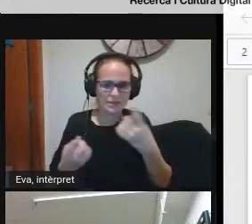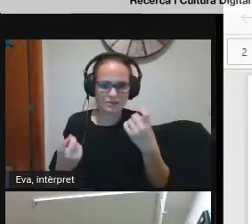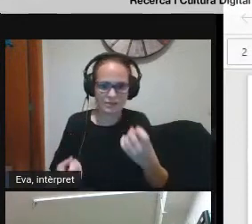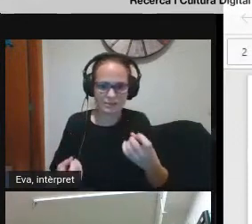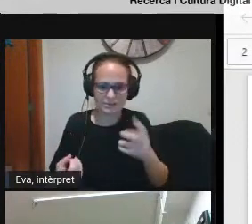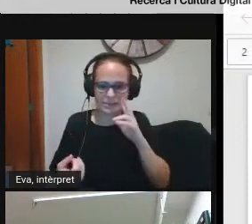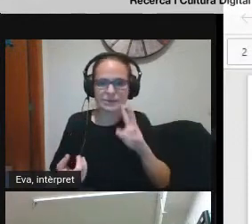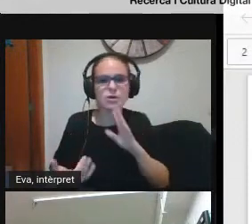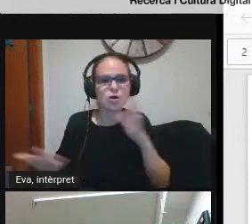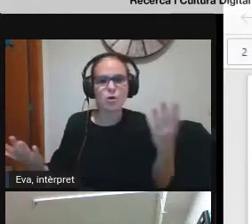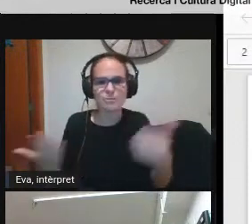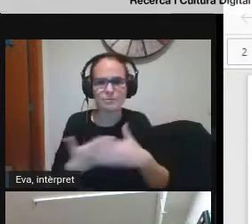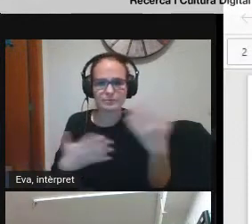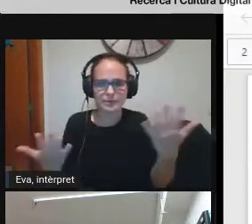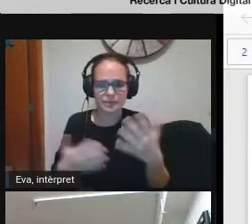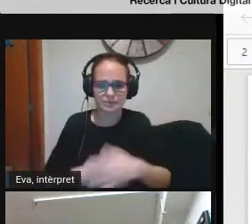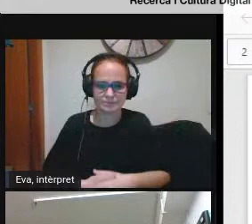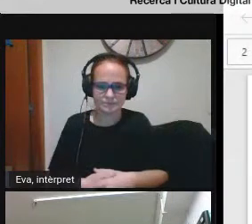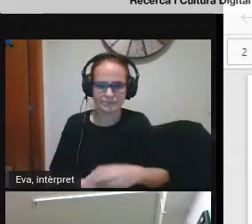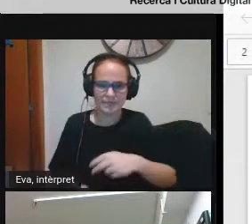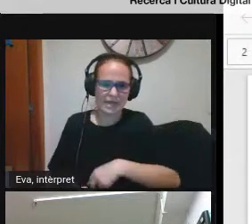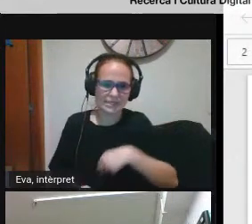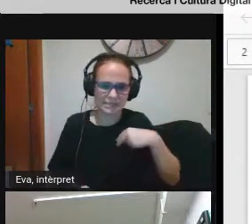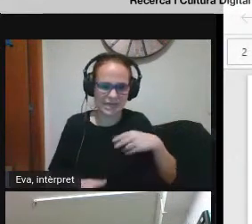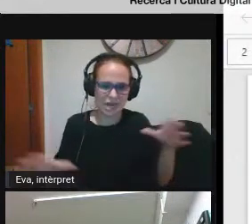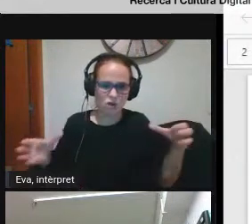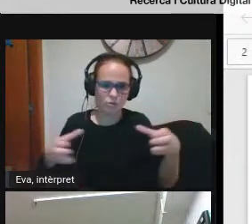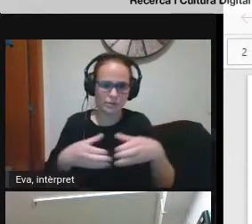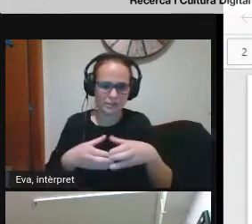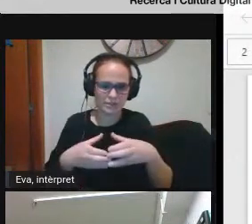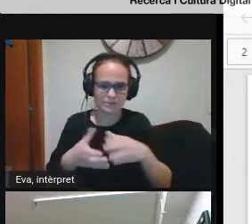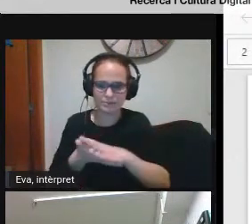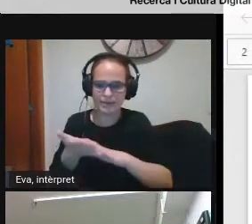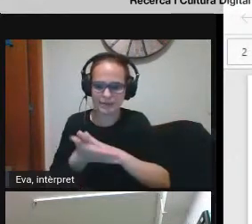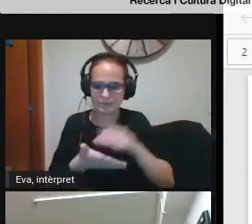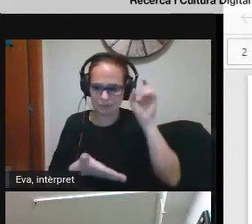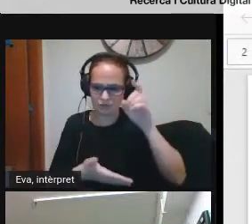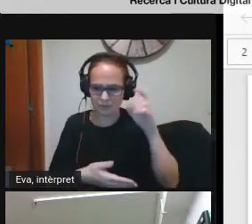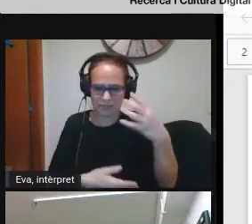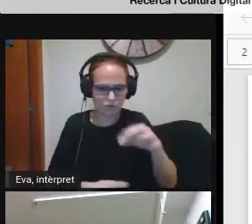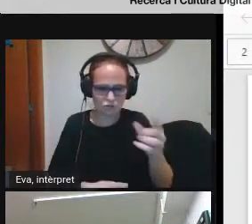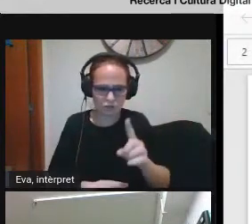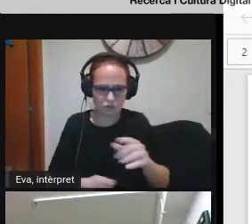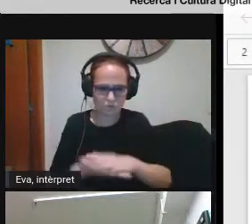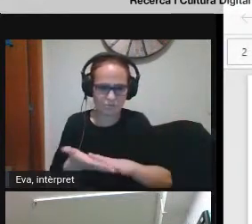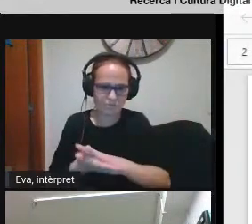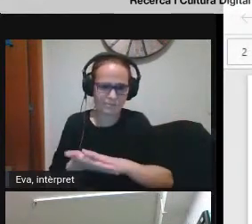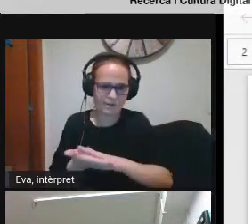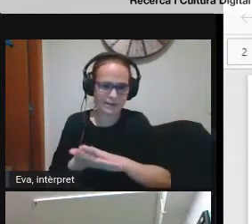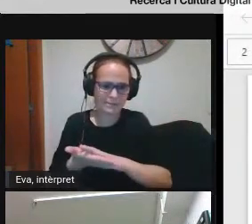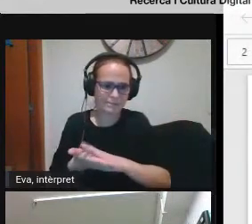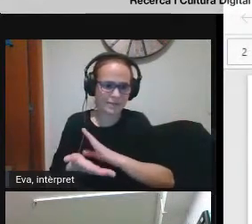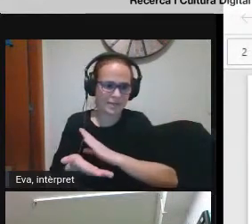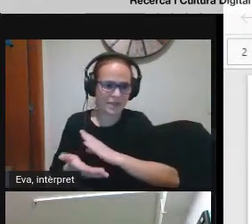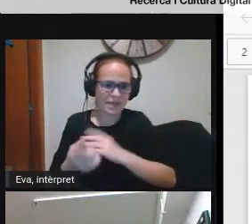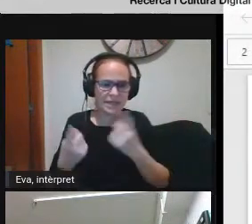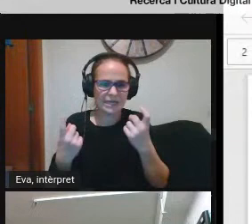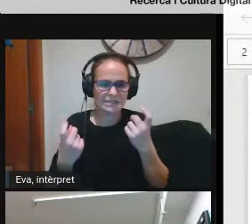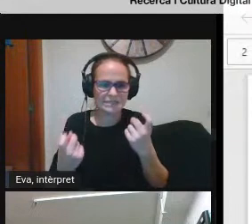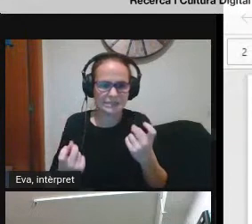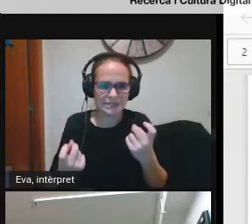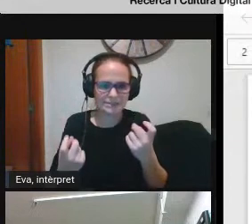en general de la comunitat no només parlem de professorat sinó que partim de les necessitats